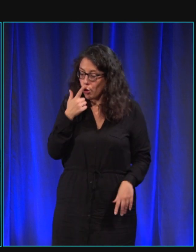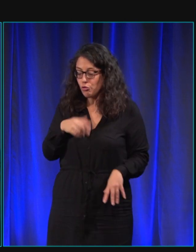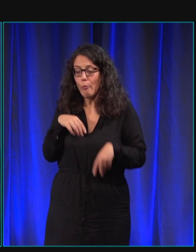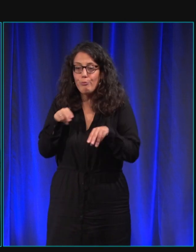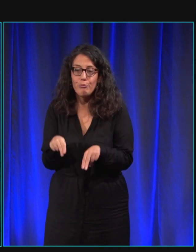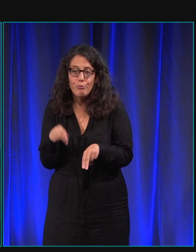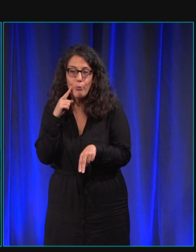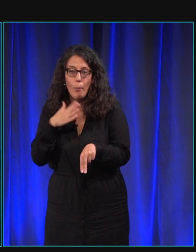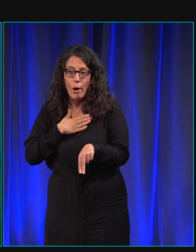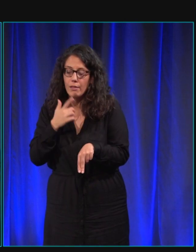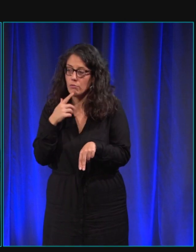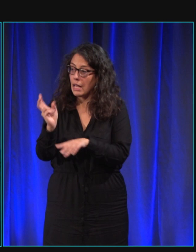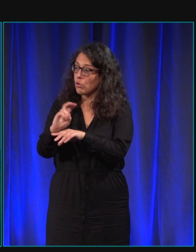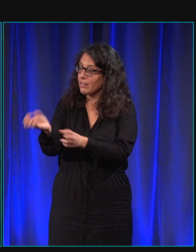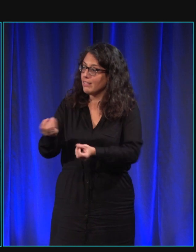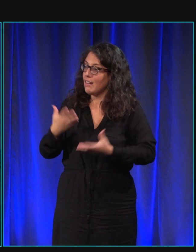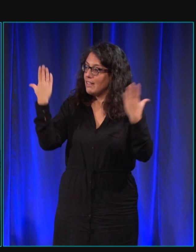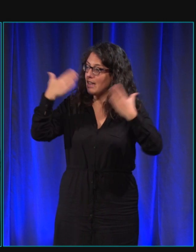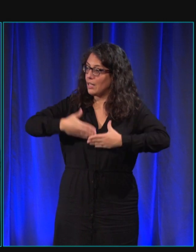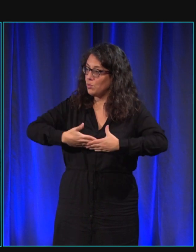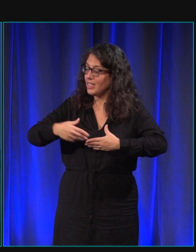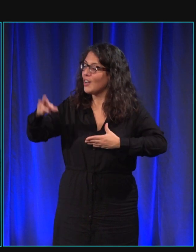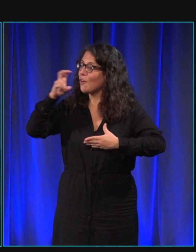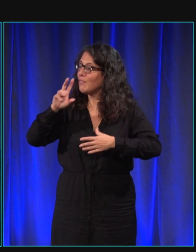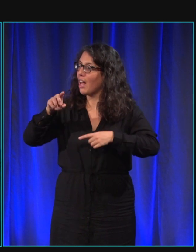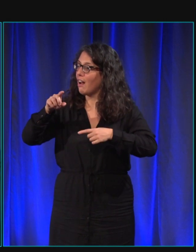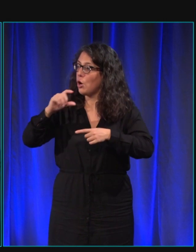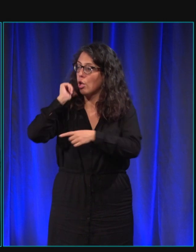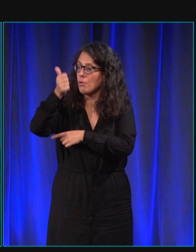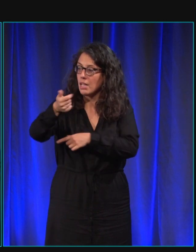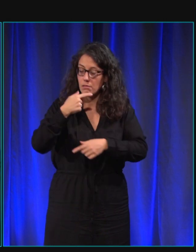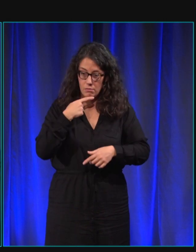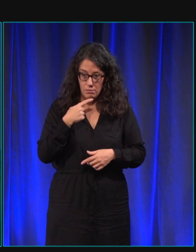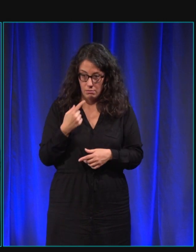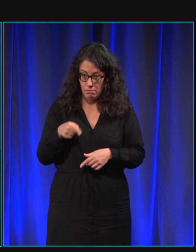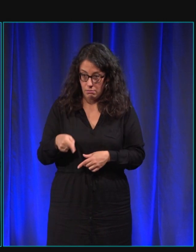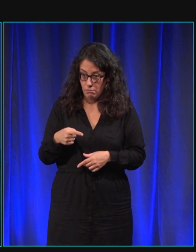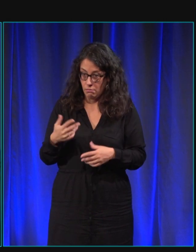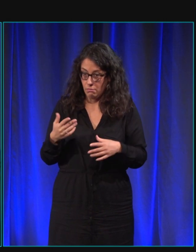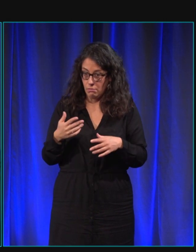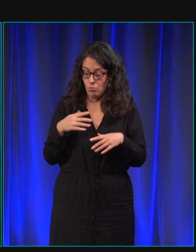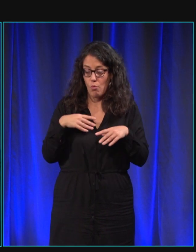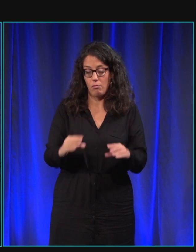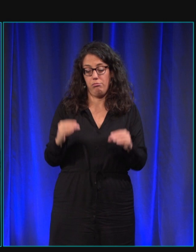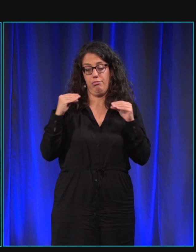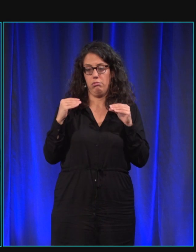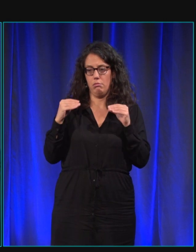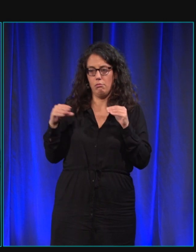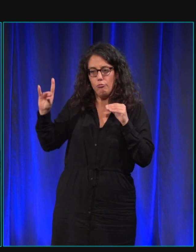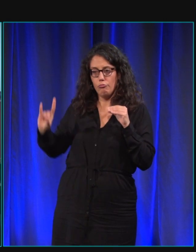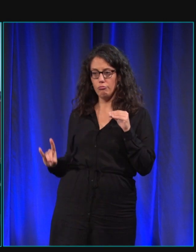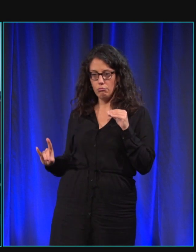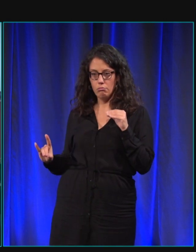la nuit et puis comme il disait qu revenait le lendemain Aïsti il est couché à mes pieds donc je lui ai dit ça va ça se profile bien